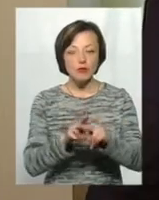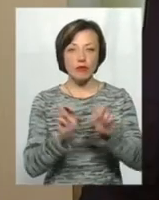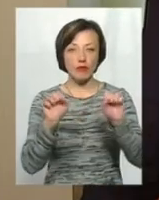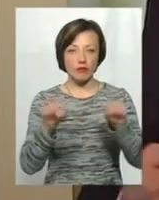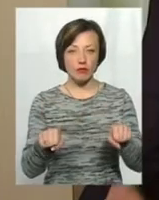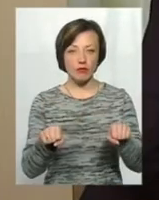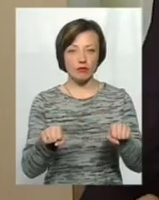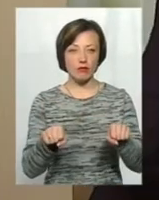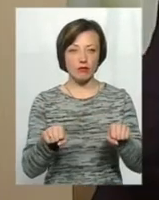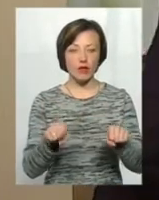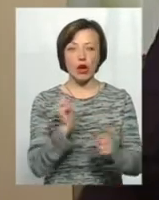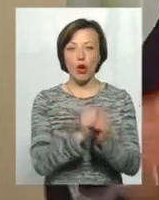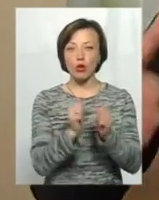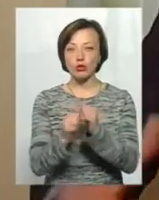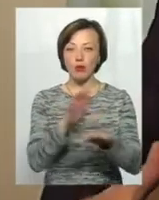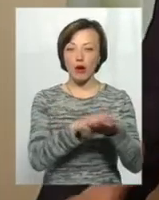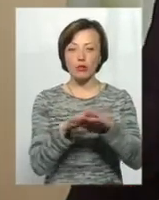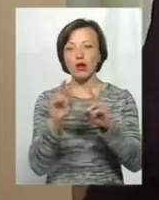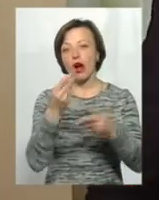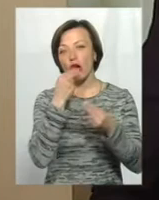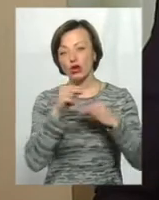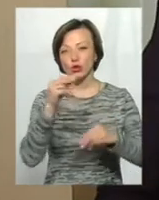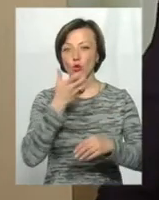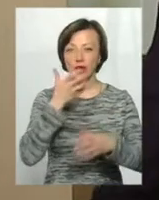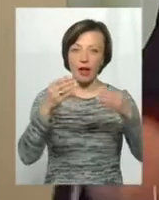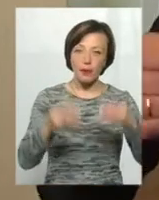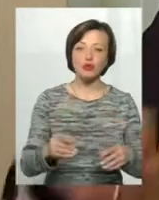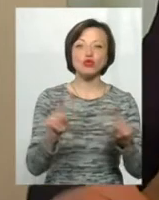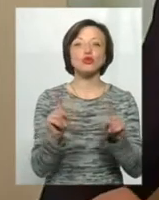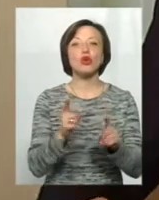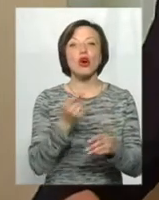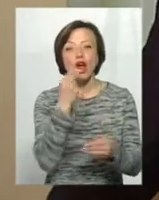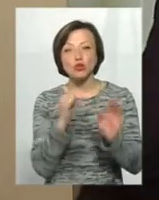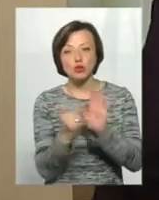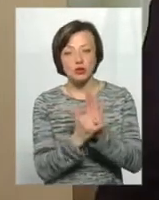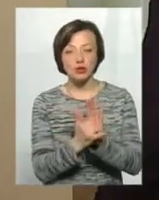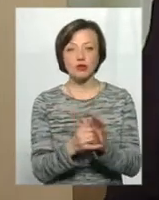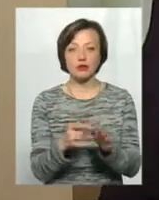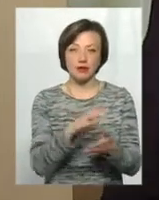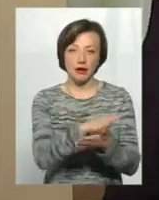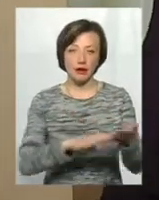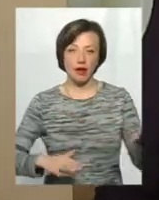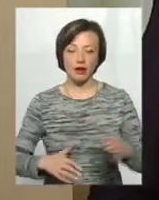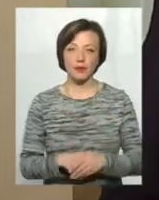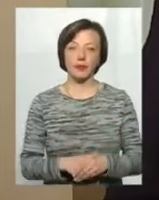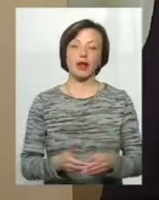бути надана з кожного банку, як краще утеплити, що краще поставити, якийсь енергетичний аудит провести і так далі. Тому ми запустили ринок, ми